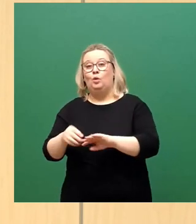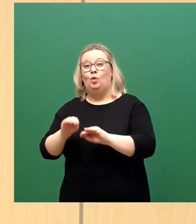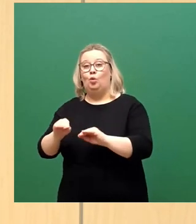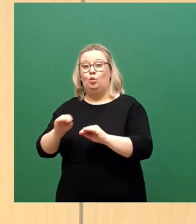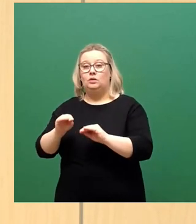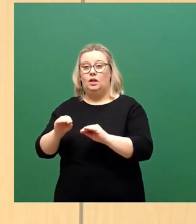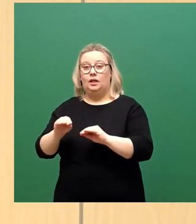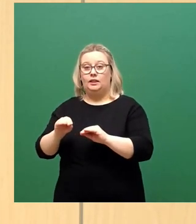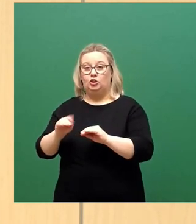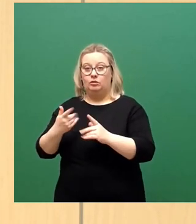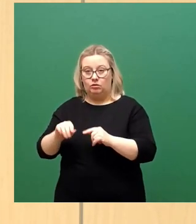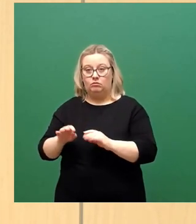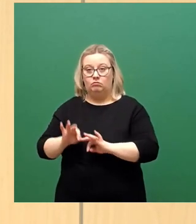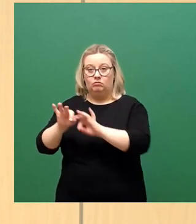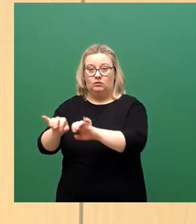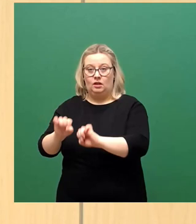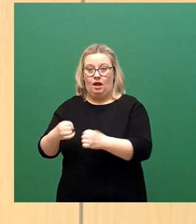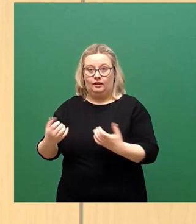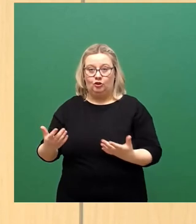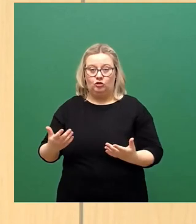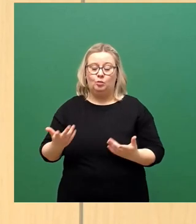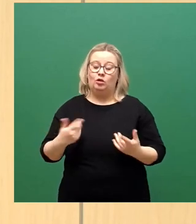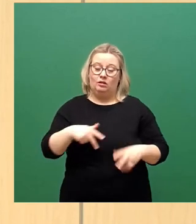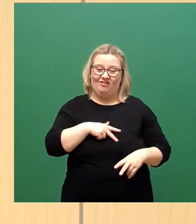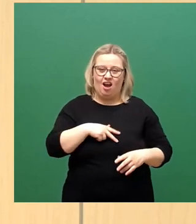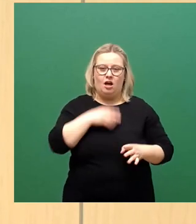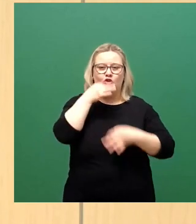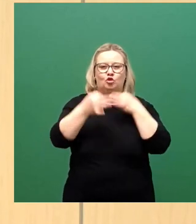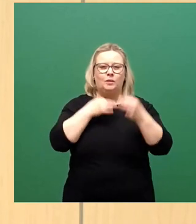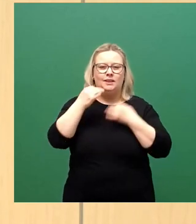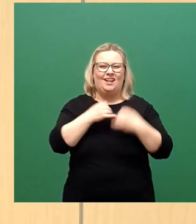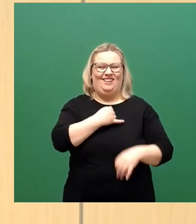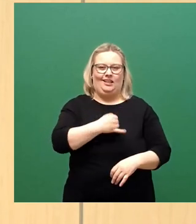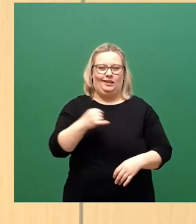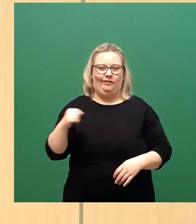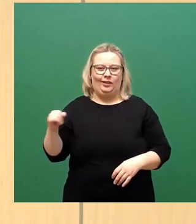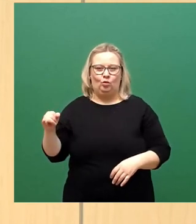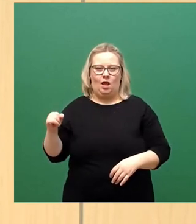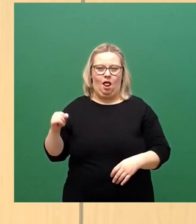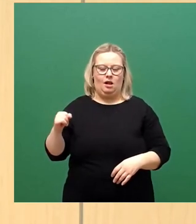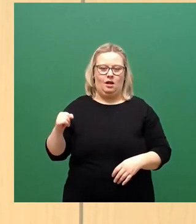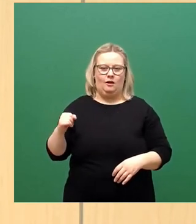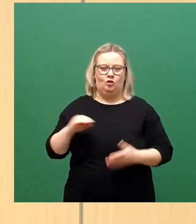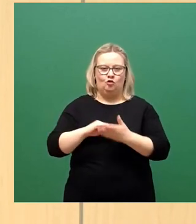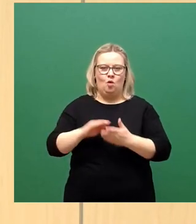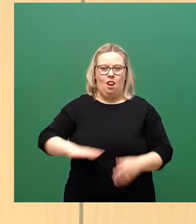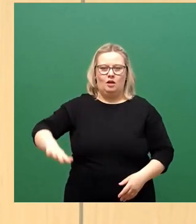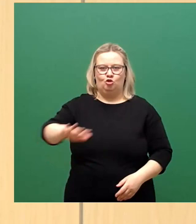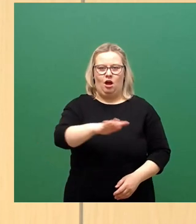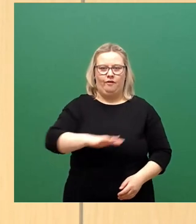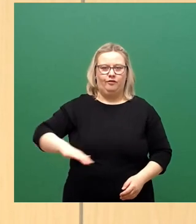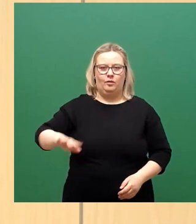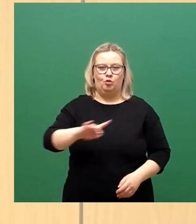Das heißt, wir haben ja doch eine sehr spezielle und doch sehr ausdifferenzierte Schullandschaft, wo ich mit zentralen